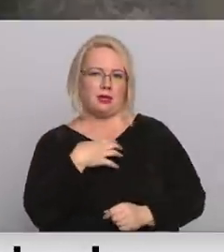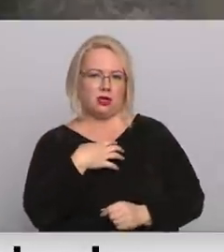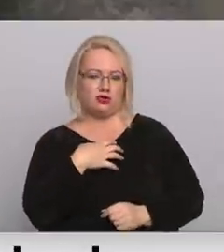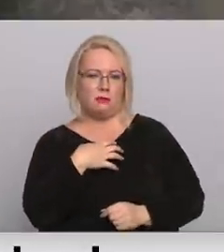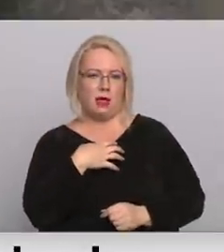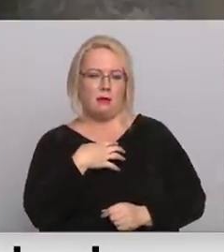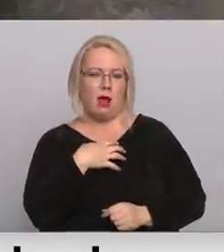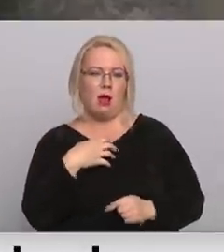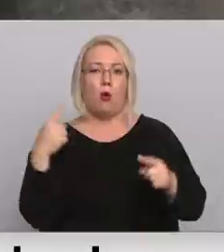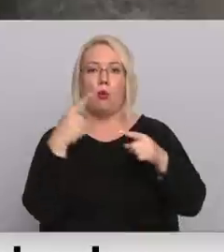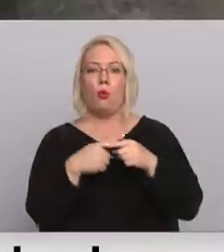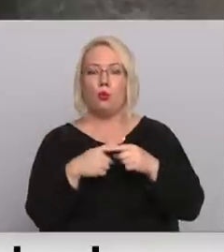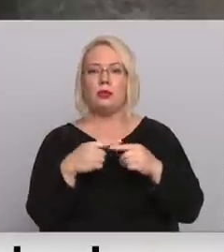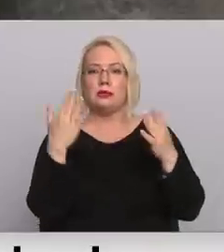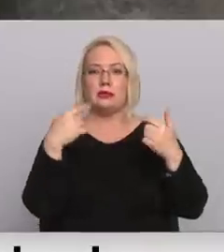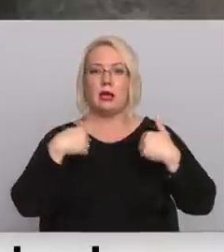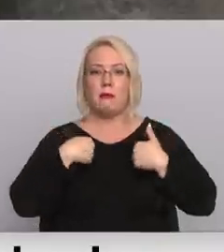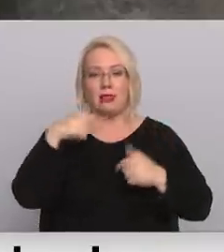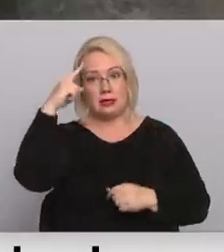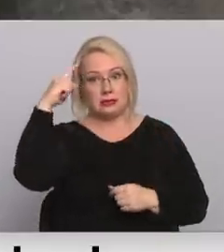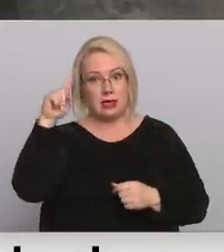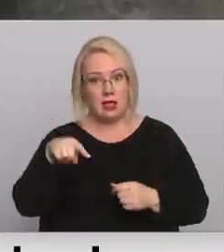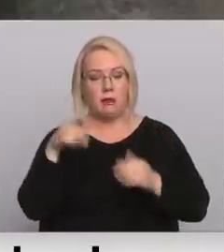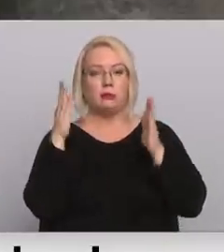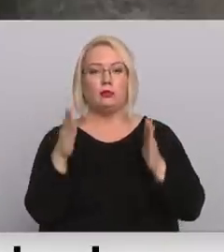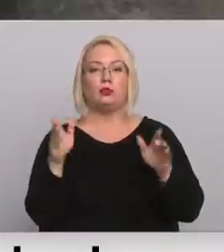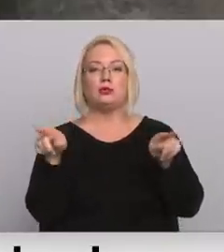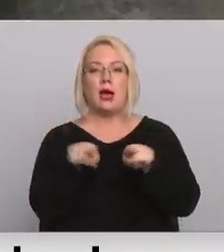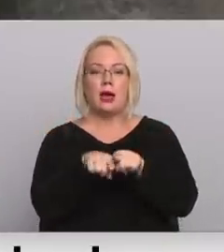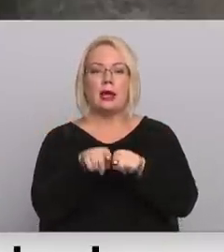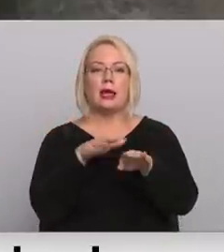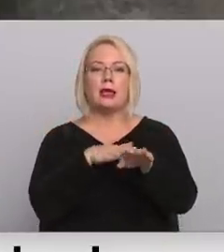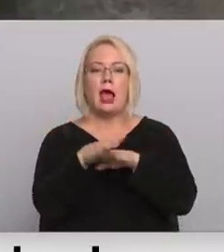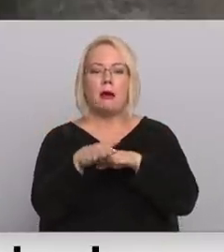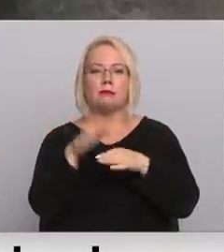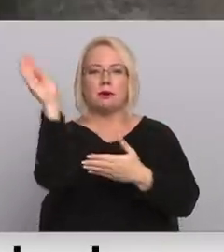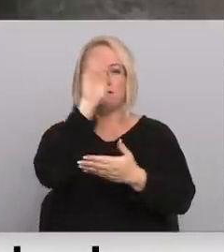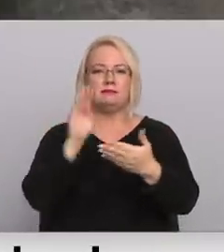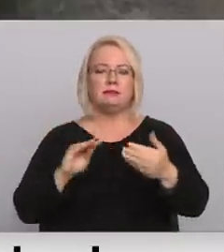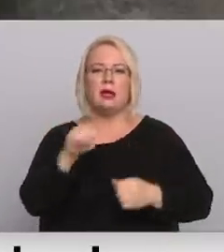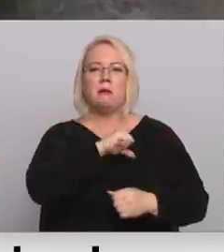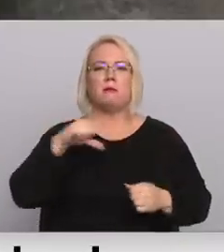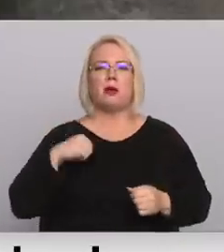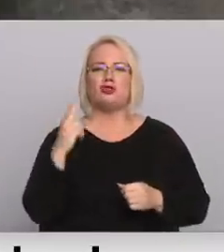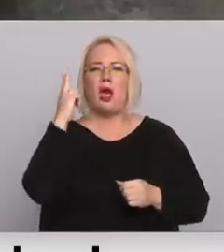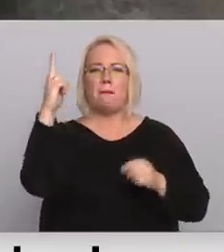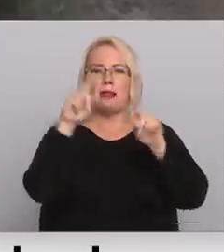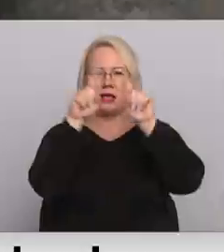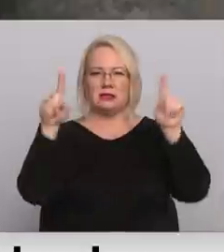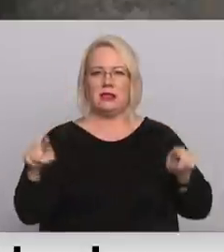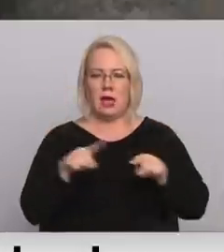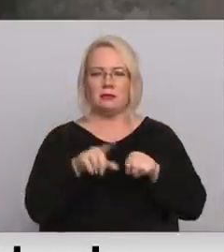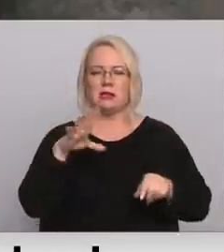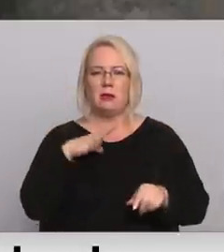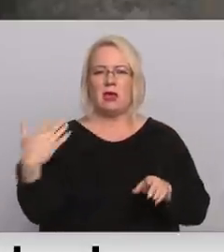Un, cik man ir zināms, protams, būs arī jāpilda pašapliecinājumi, kā bija pagājušajā pandēmijas